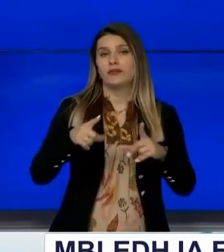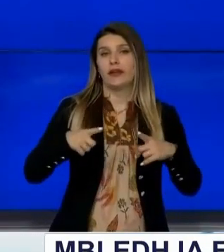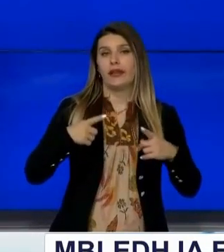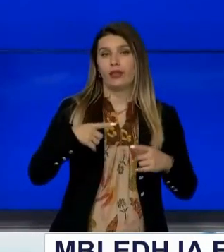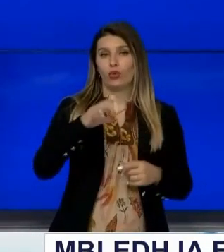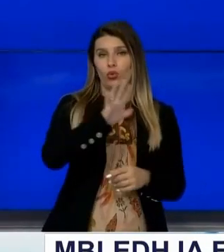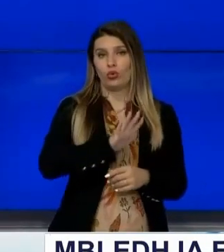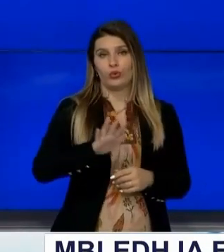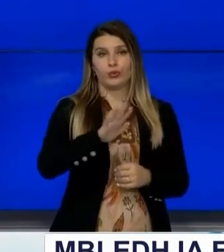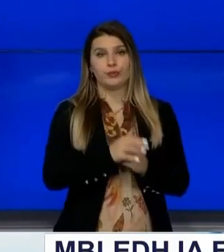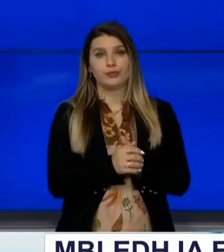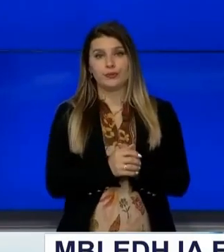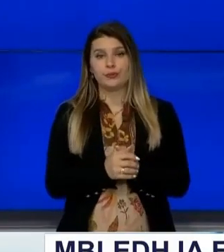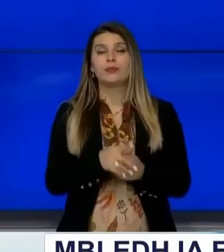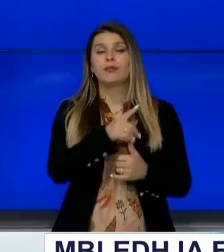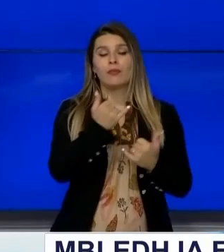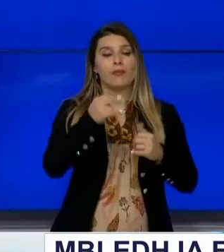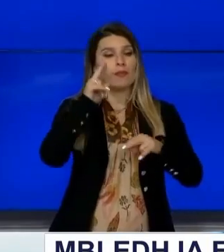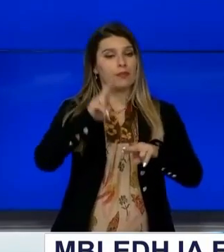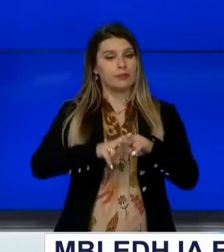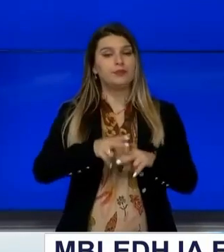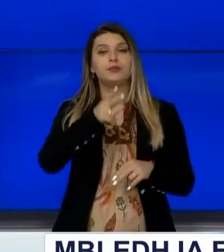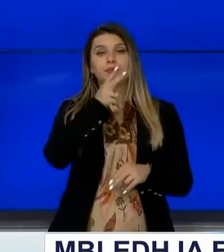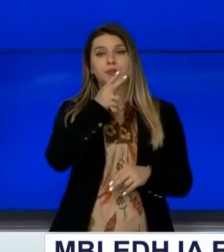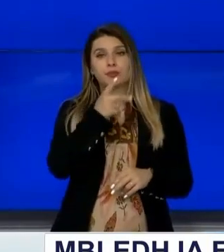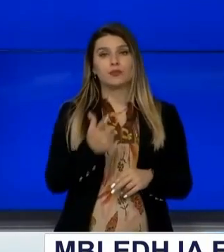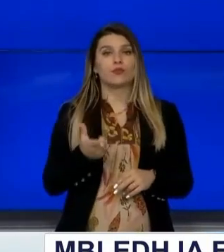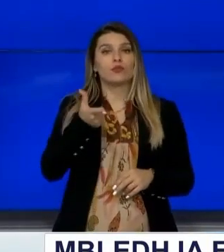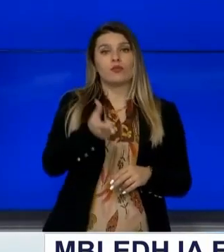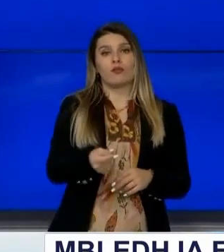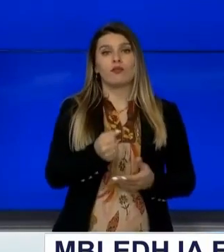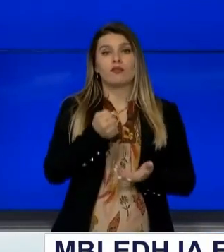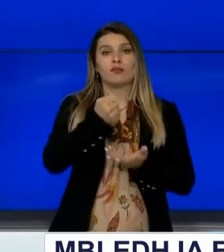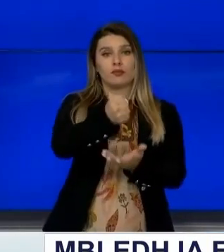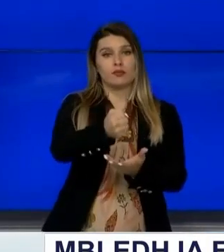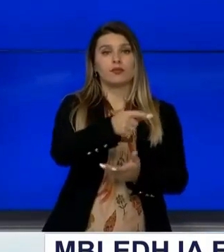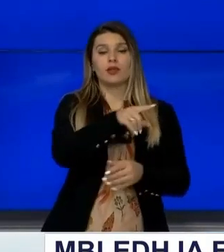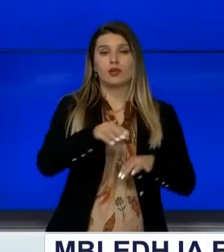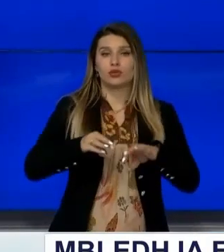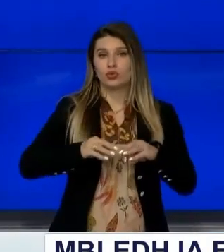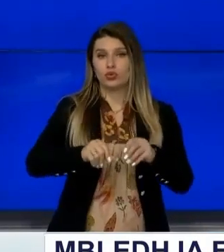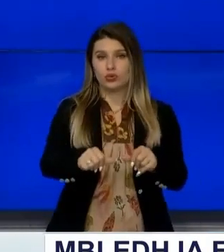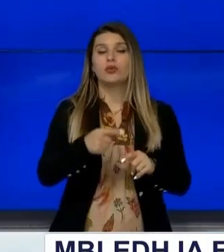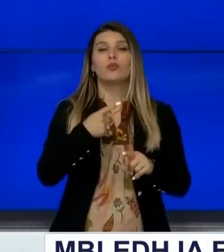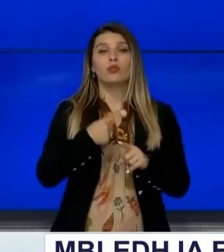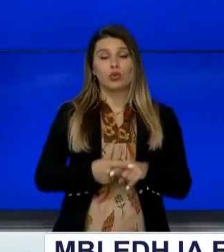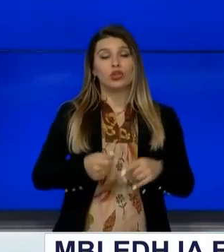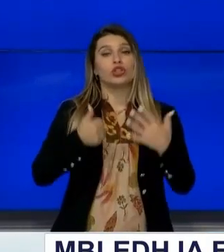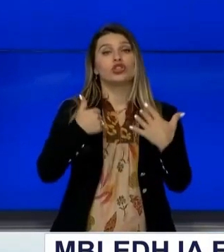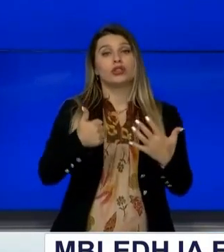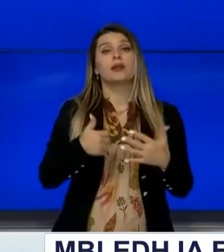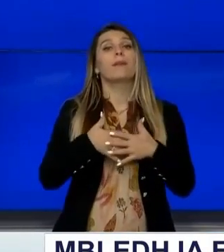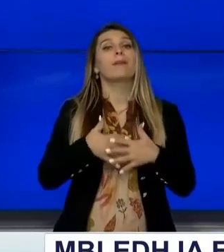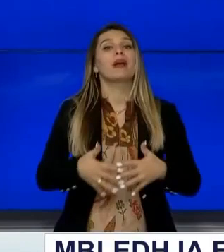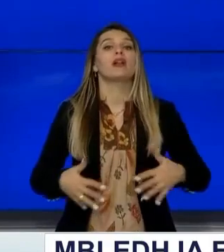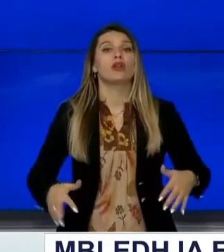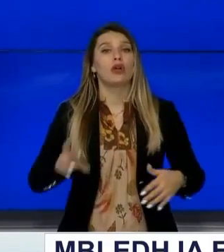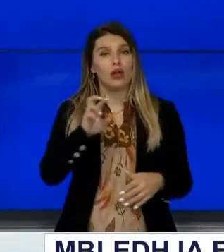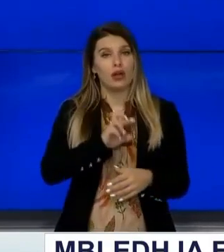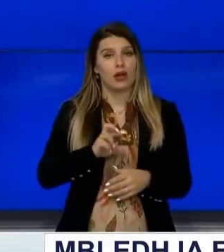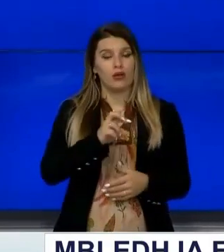mbledhje, Kabineti Qeveritar vendosit të dyfishoj subvencionet për bujci Nërsa undanë 60 milion euro për